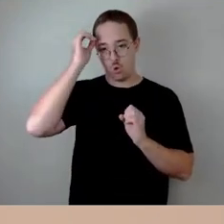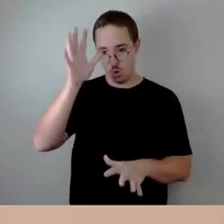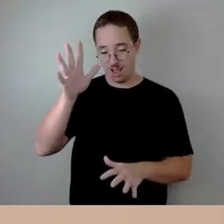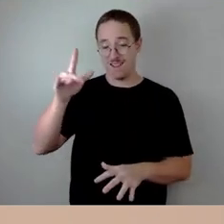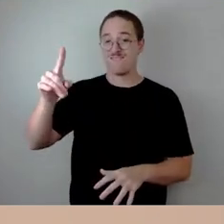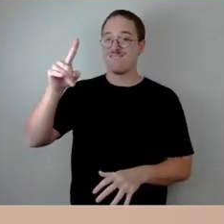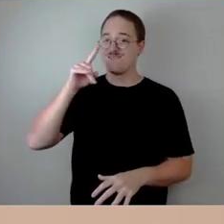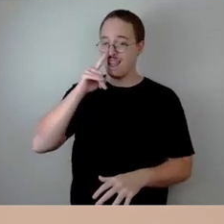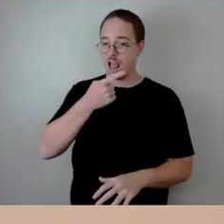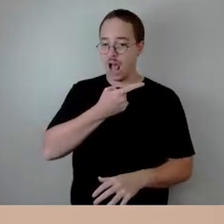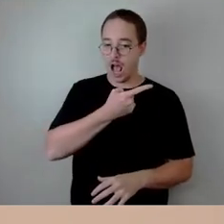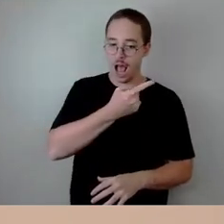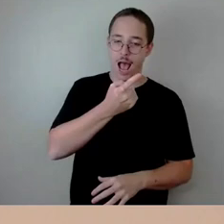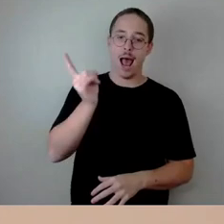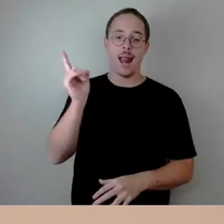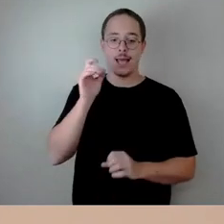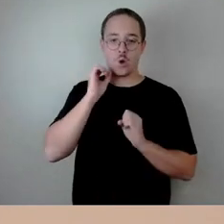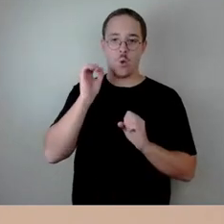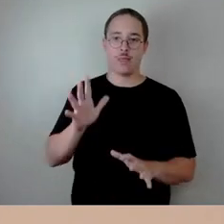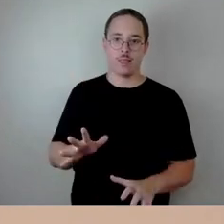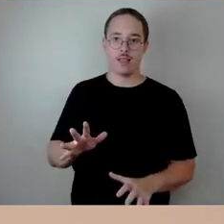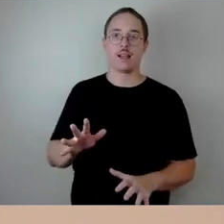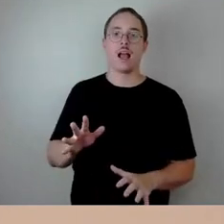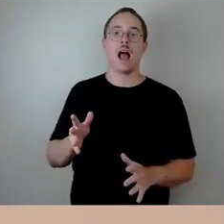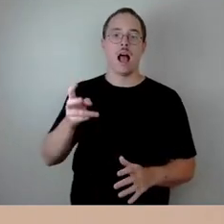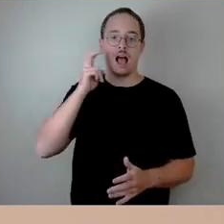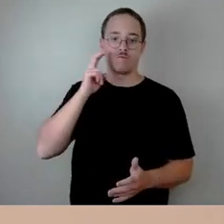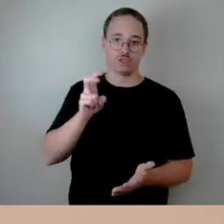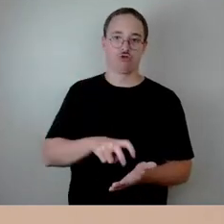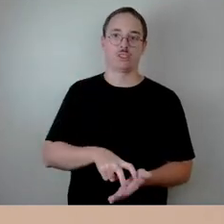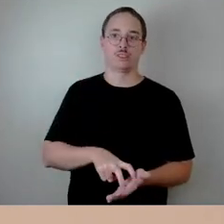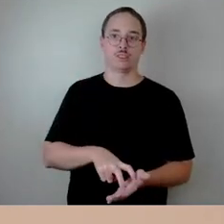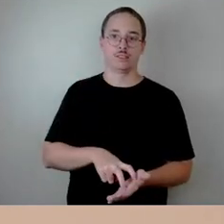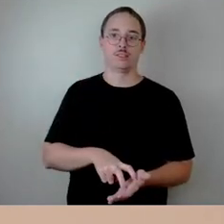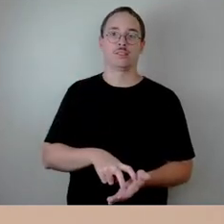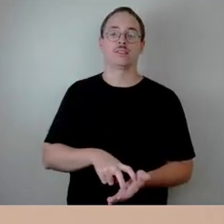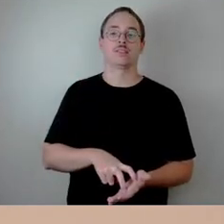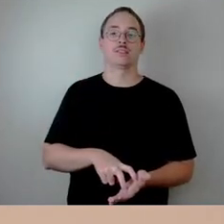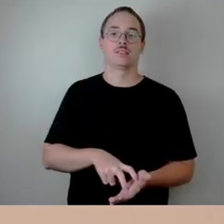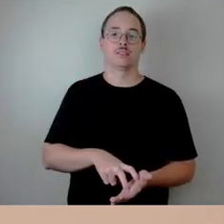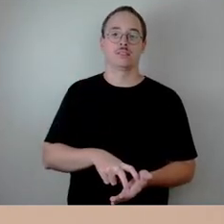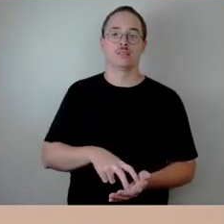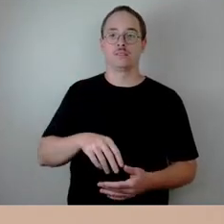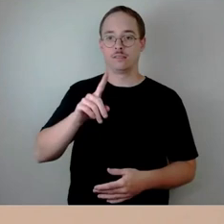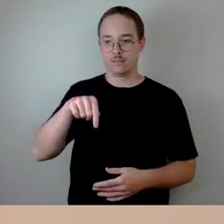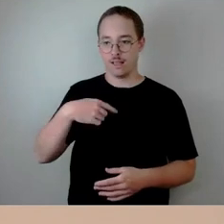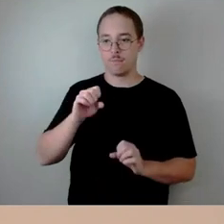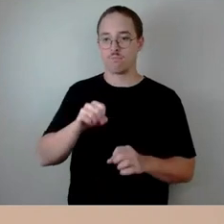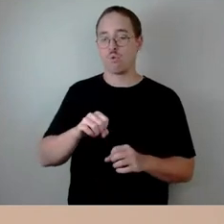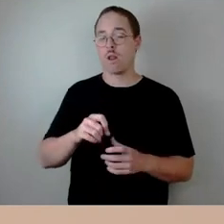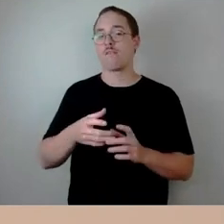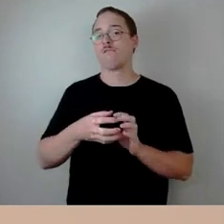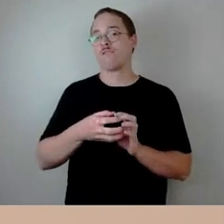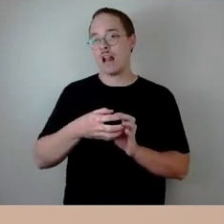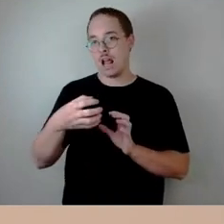der sofortigen Verlängerung des Vertrages mit der DVB, sofern eine Mehrheit dafür zustande